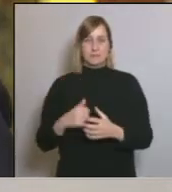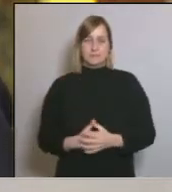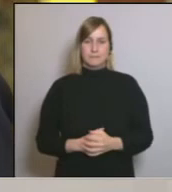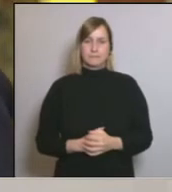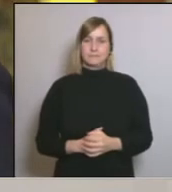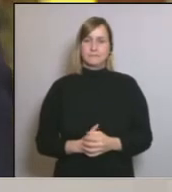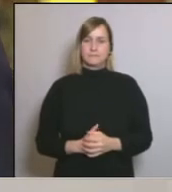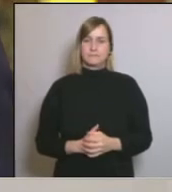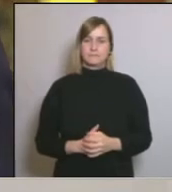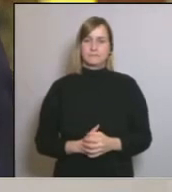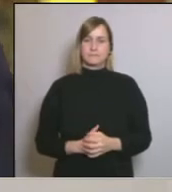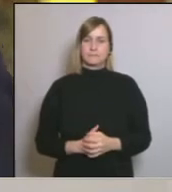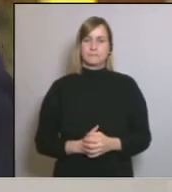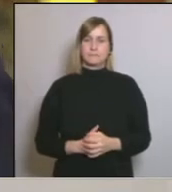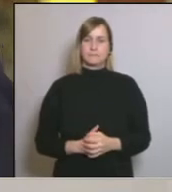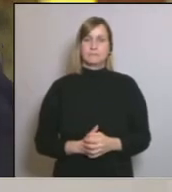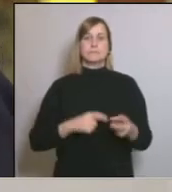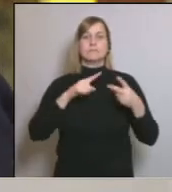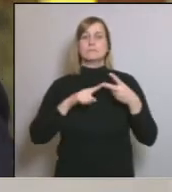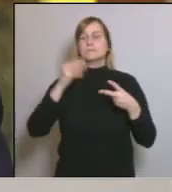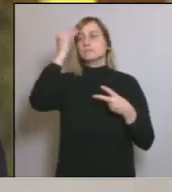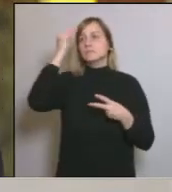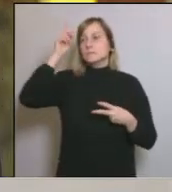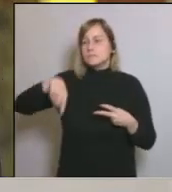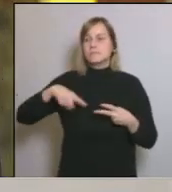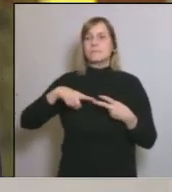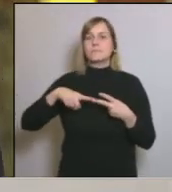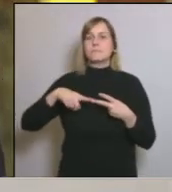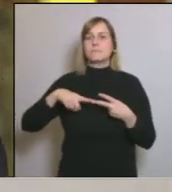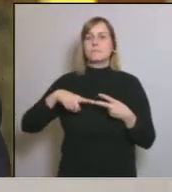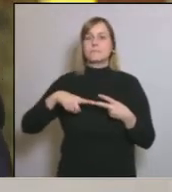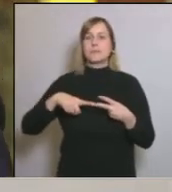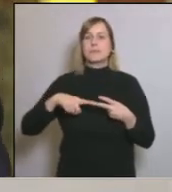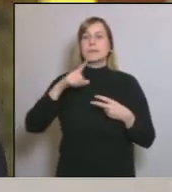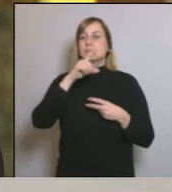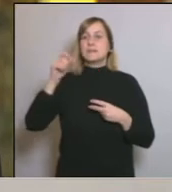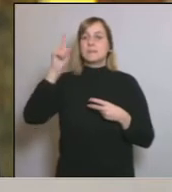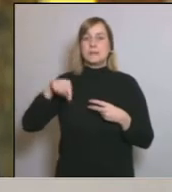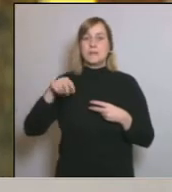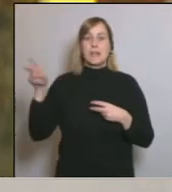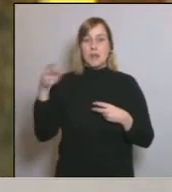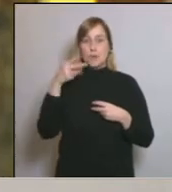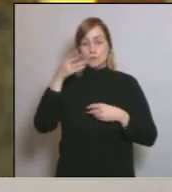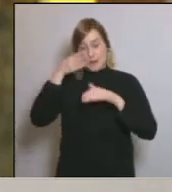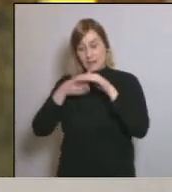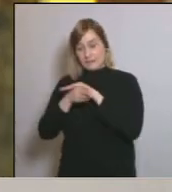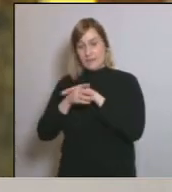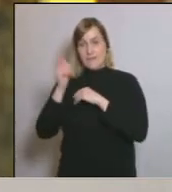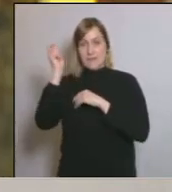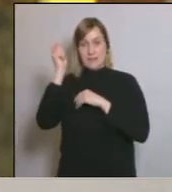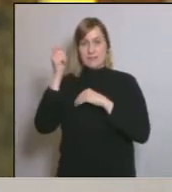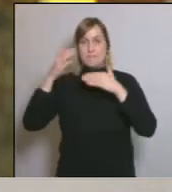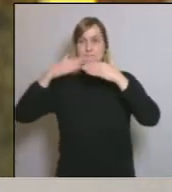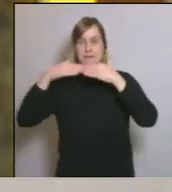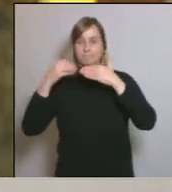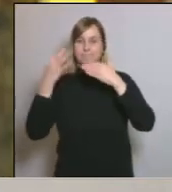També creiem que cal rebaixar de manera substancial el mínim de 100.000 euros per accedir al finançament per evitar que sigui una barrera